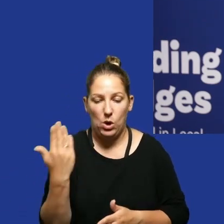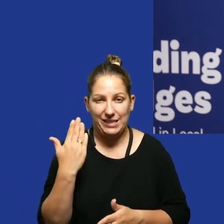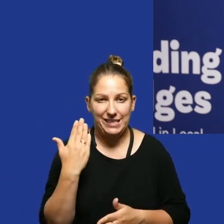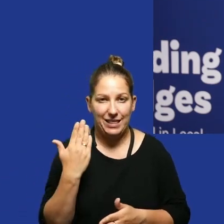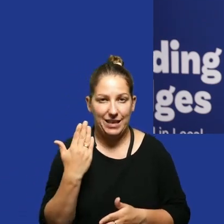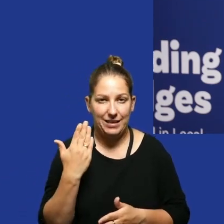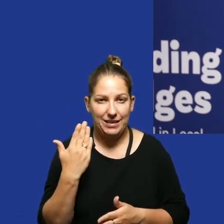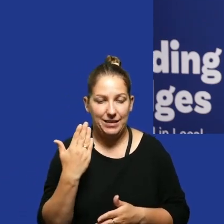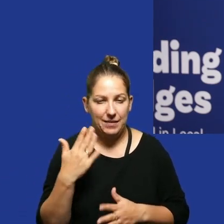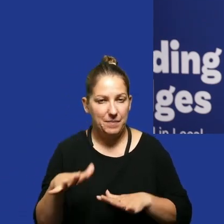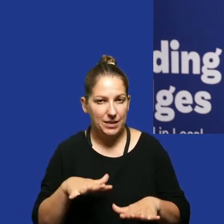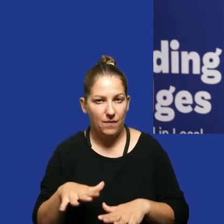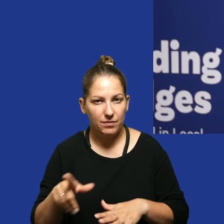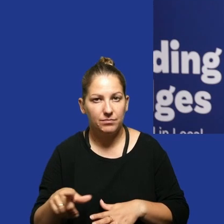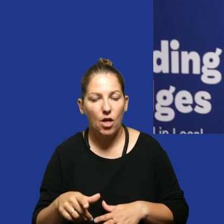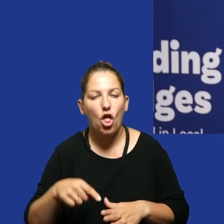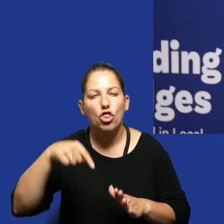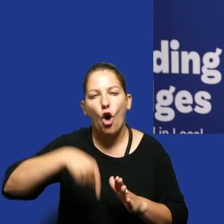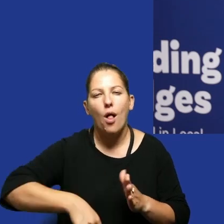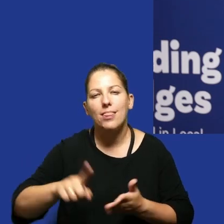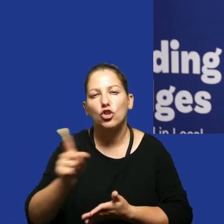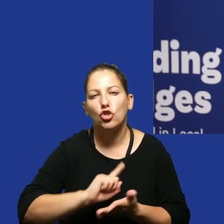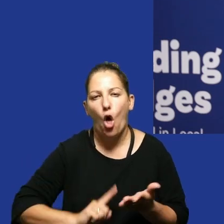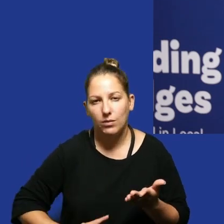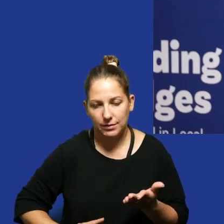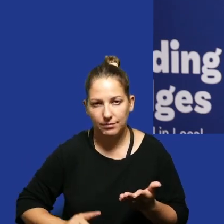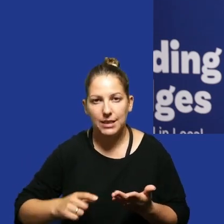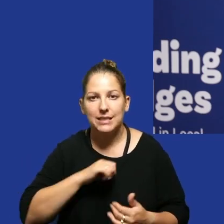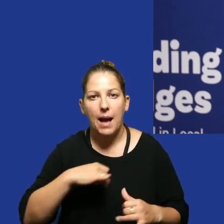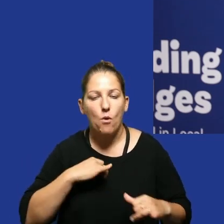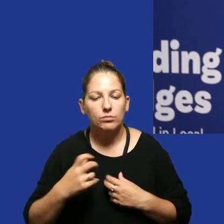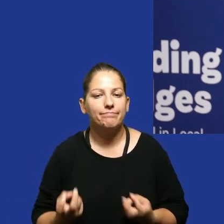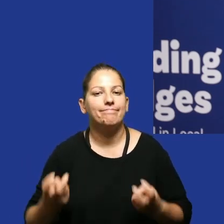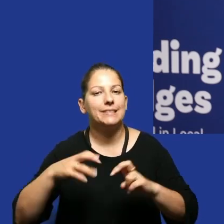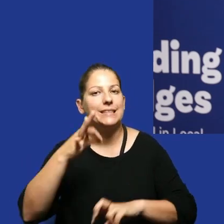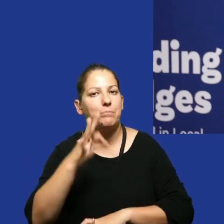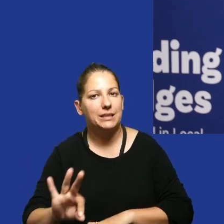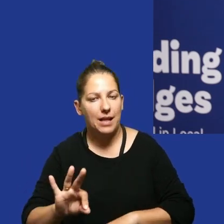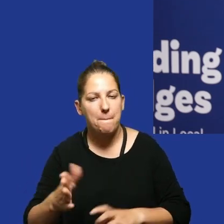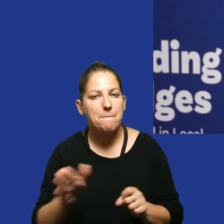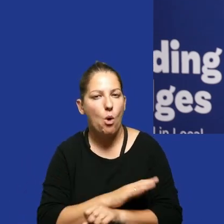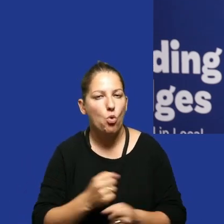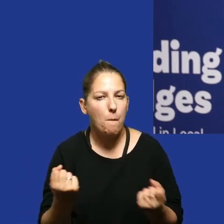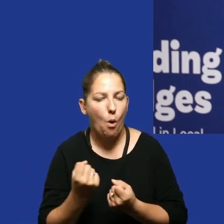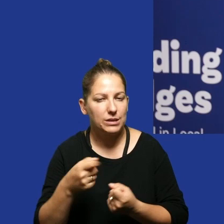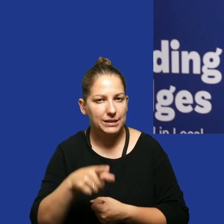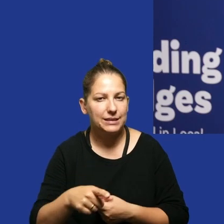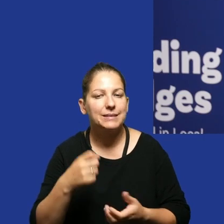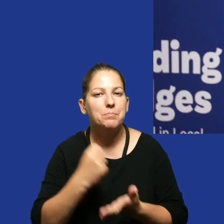miejscowości na Dolnym Śląsku. Samorząd utworzył specjalnego pełnomocnika do spraw